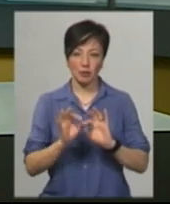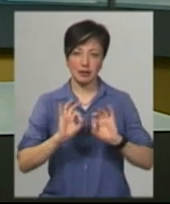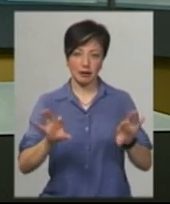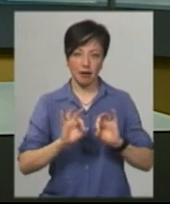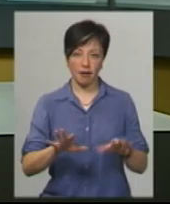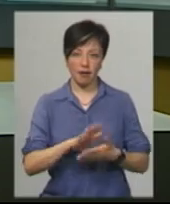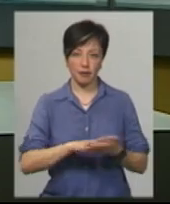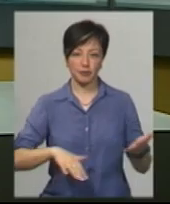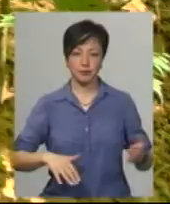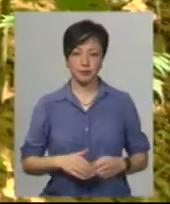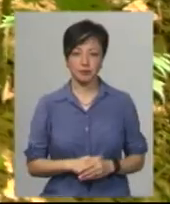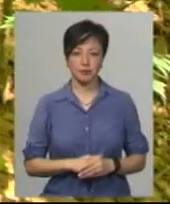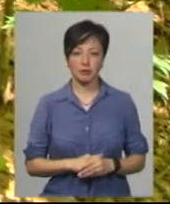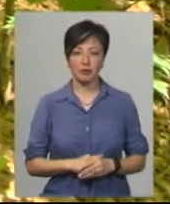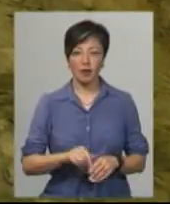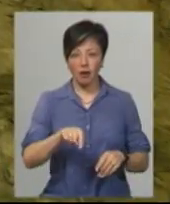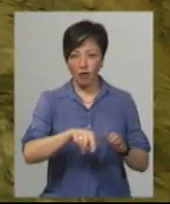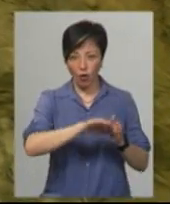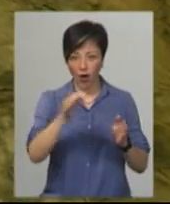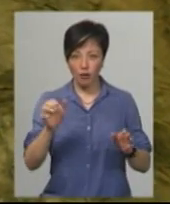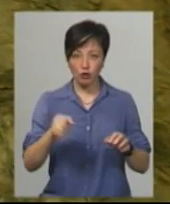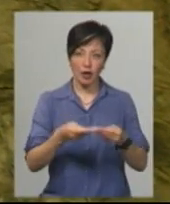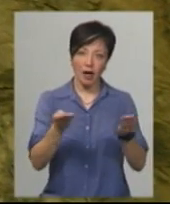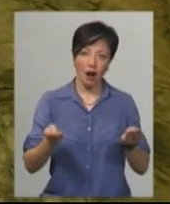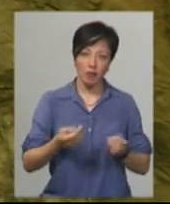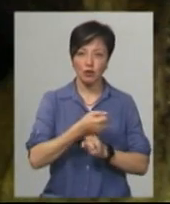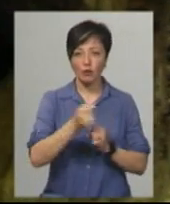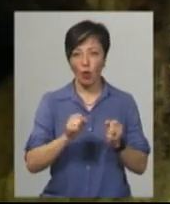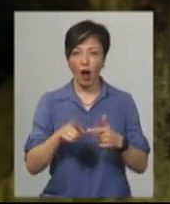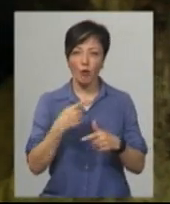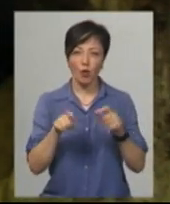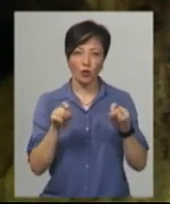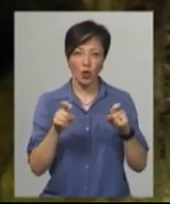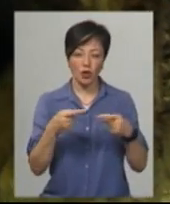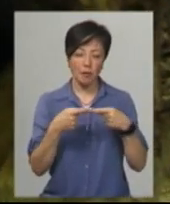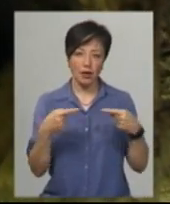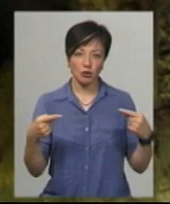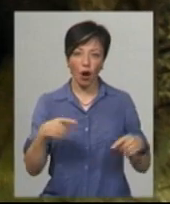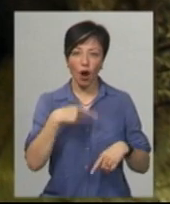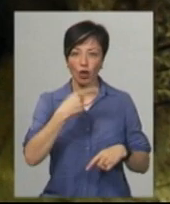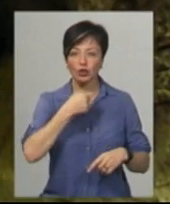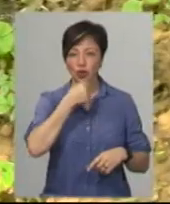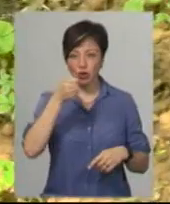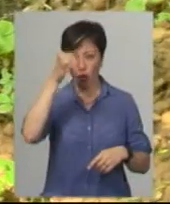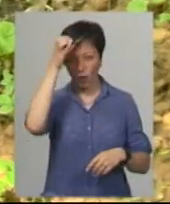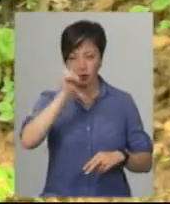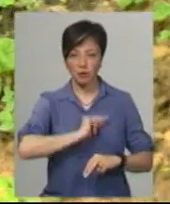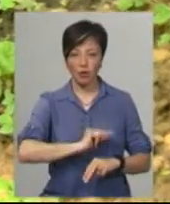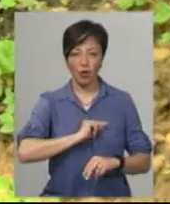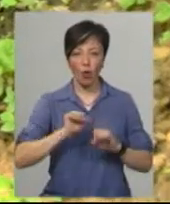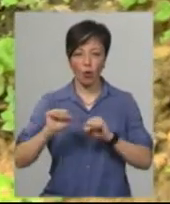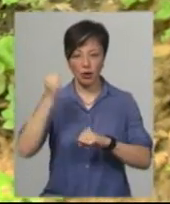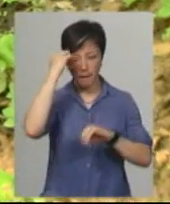Михайла Жили. У кургані може бути кераміка, зброї або й золоті пекторалі, каже старший науковий співробітник відділу охорони пам'яток